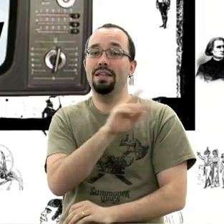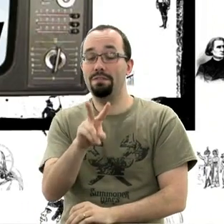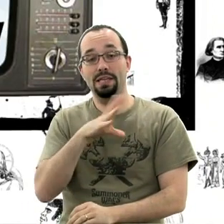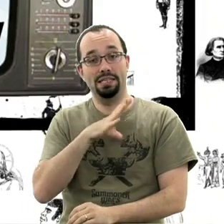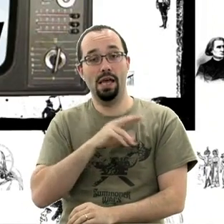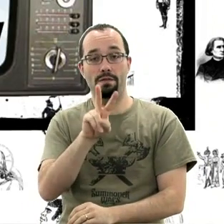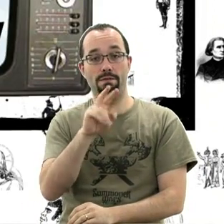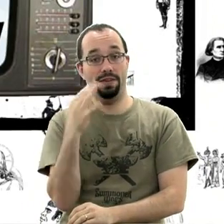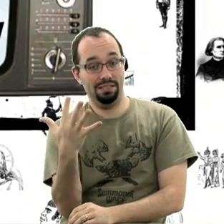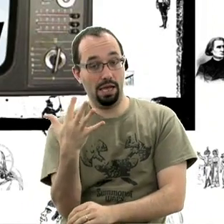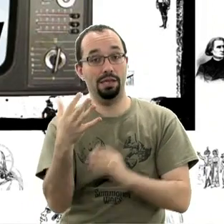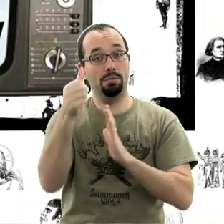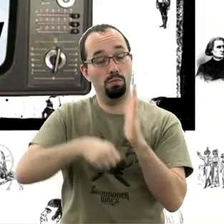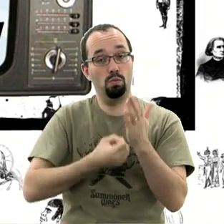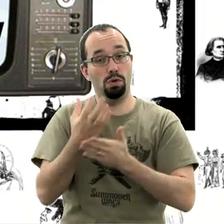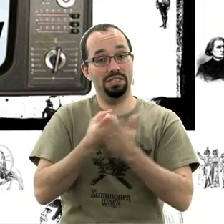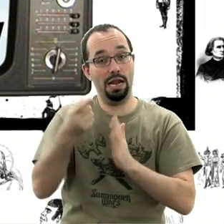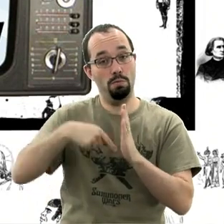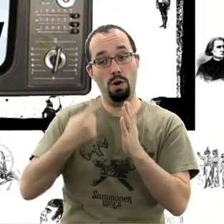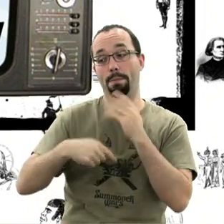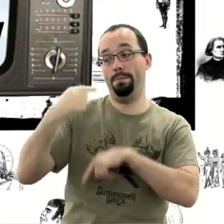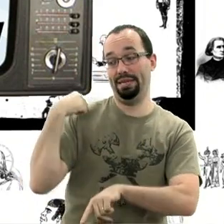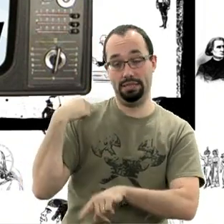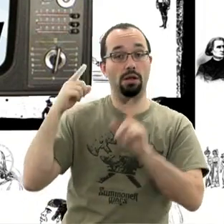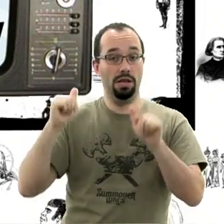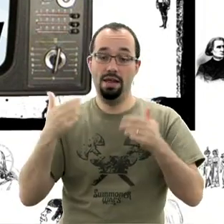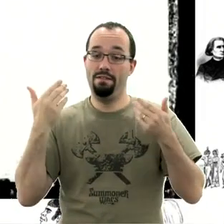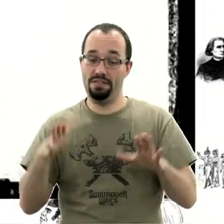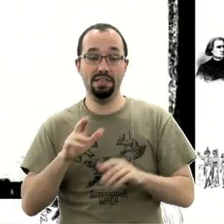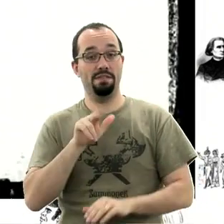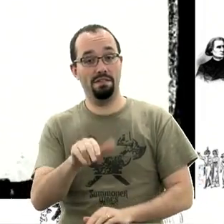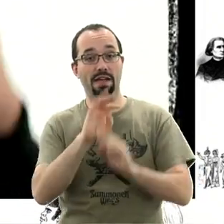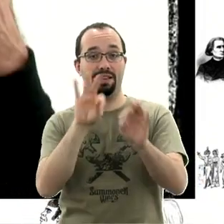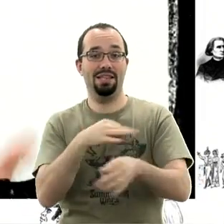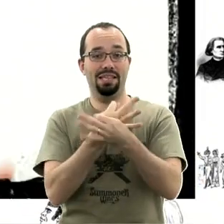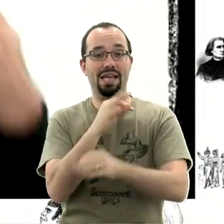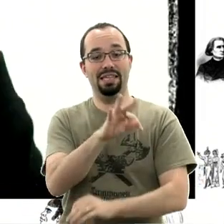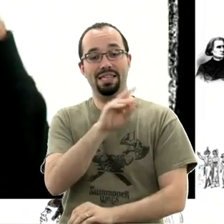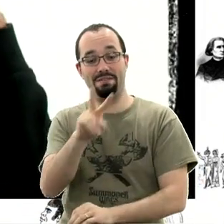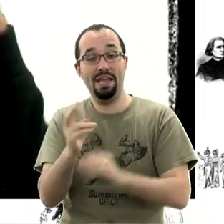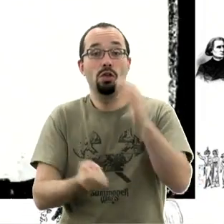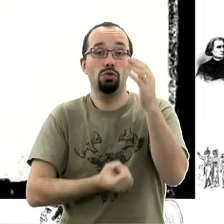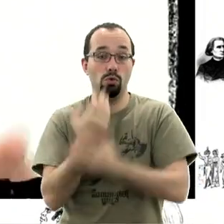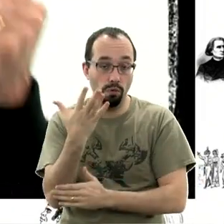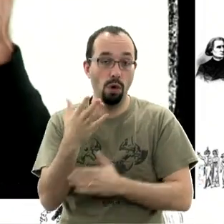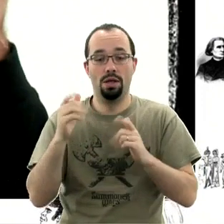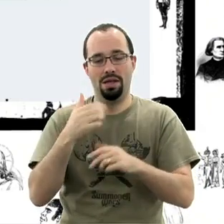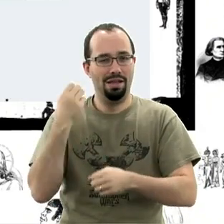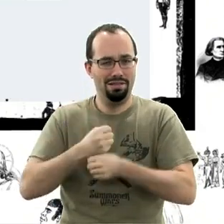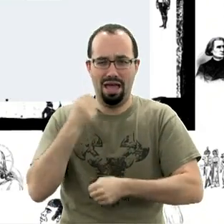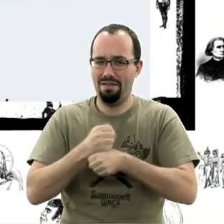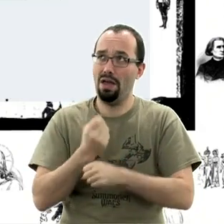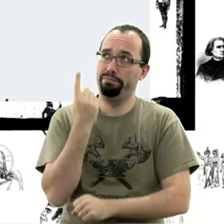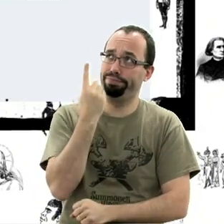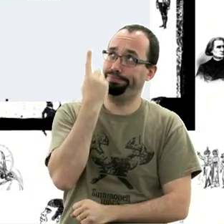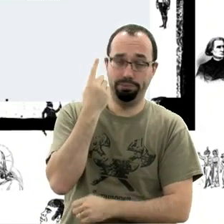évoqué lors du mois d'un précédent, la mise en place de la nouvelle Trick Crack TV et du nouveau player. D'ailleurs, les gars travaillent d'arrache-pied dessus,